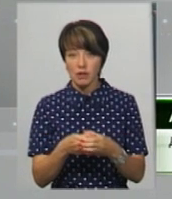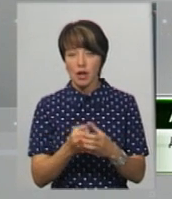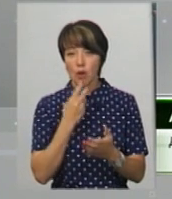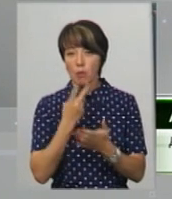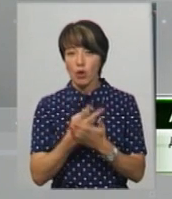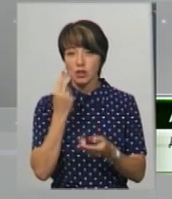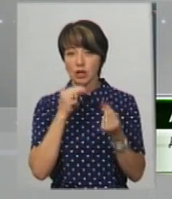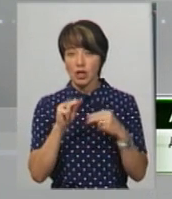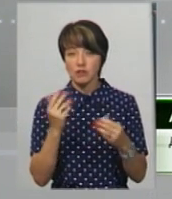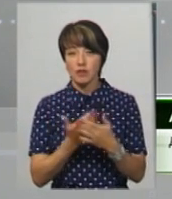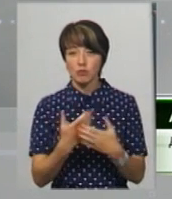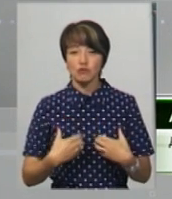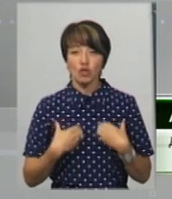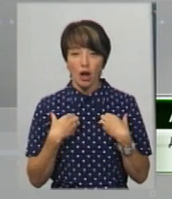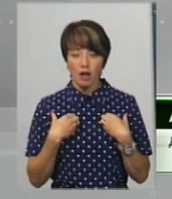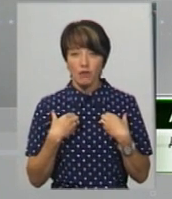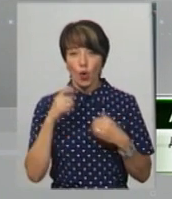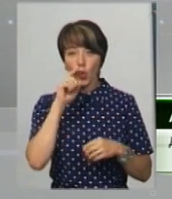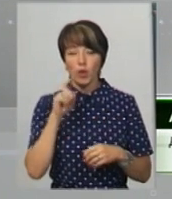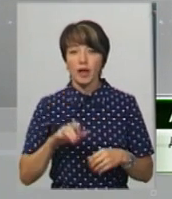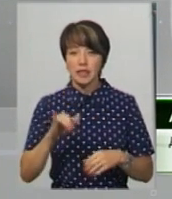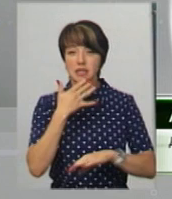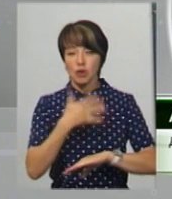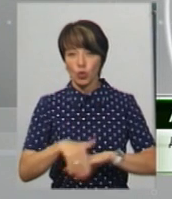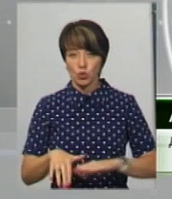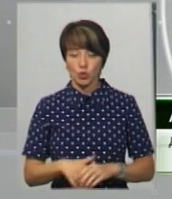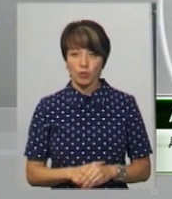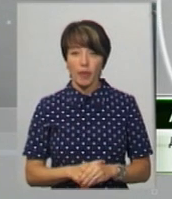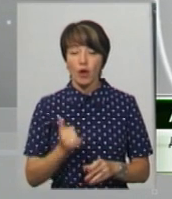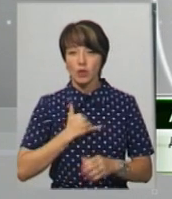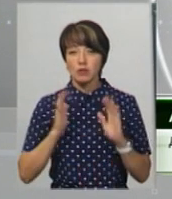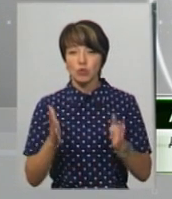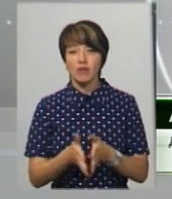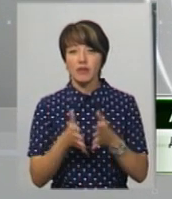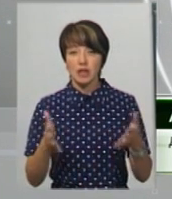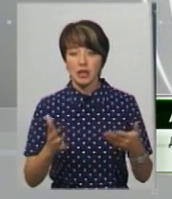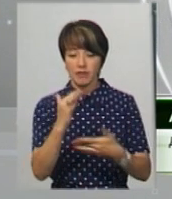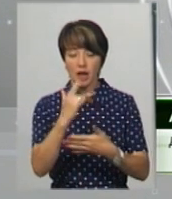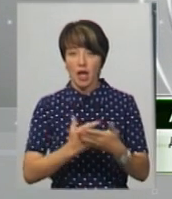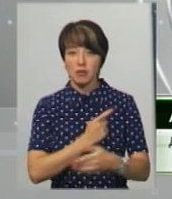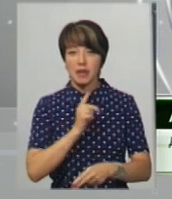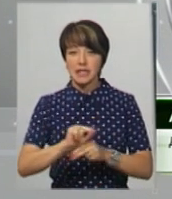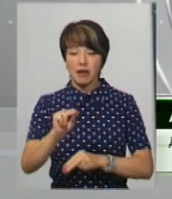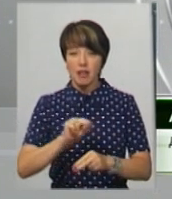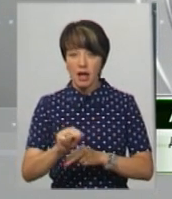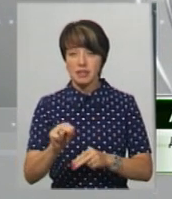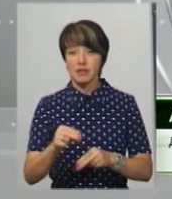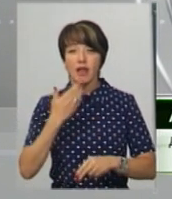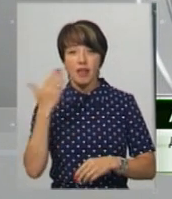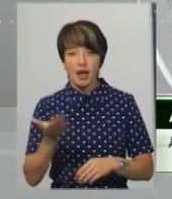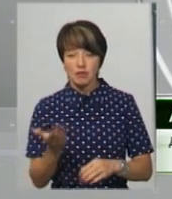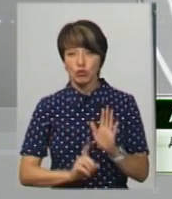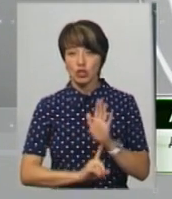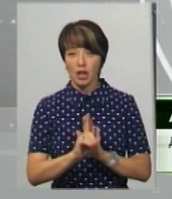покази кращих фільмів-жахів України та з-за кордону. У нас буде великий ряд воркшопів, майстер-класів, лекцій,